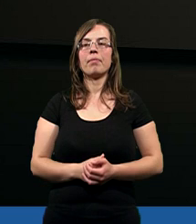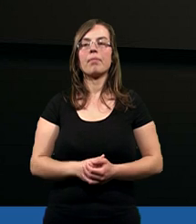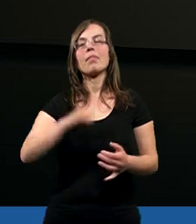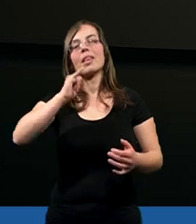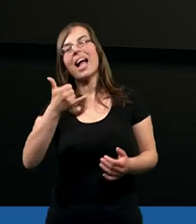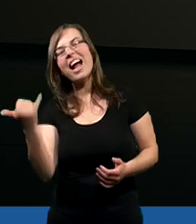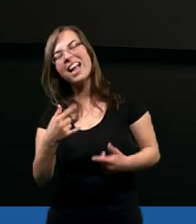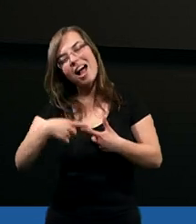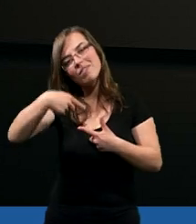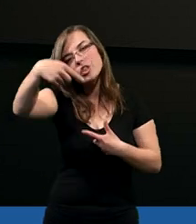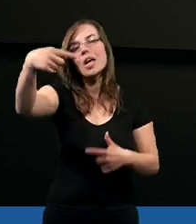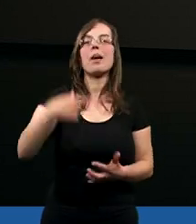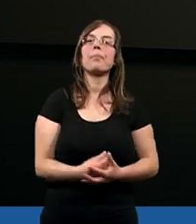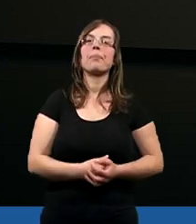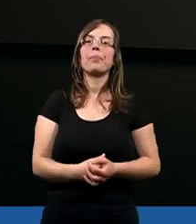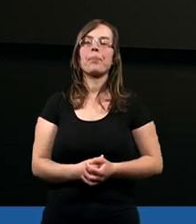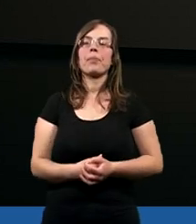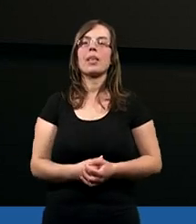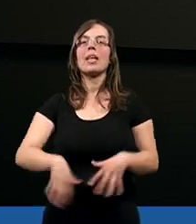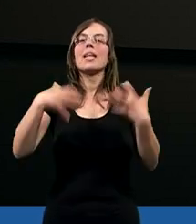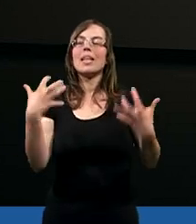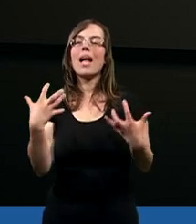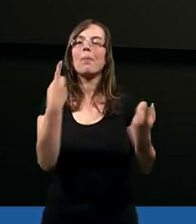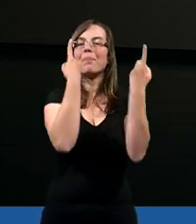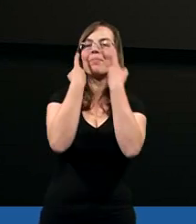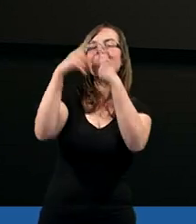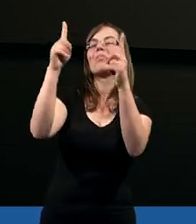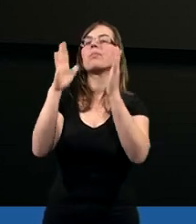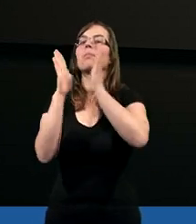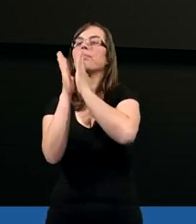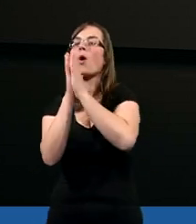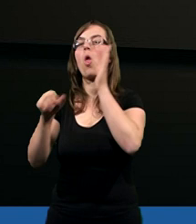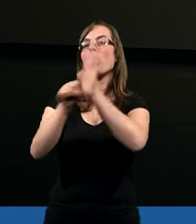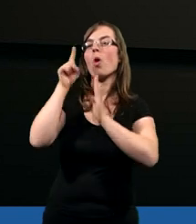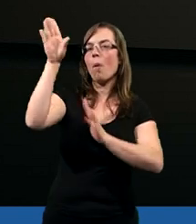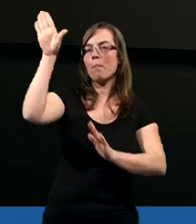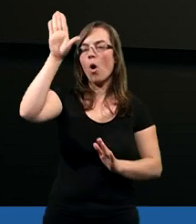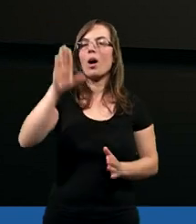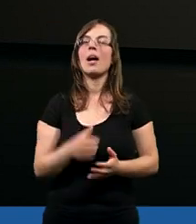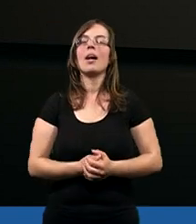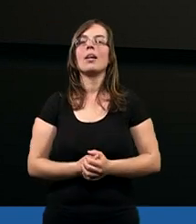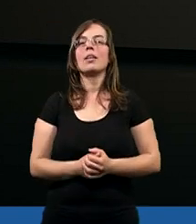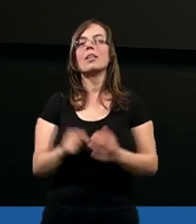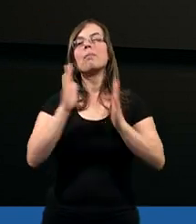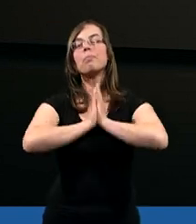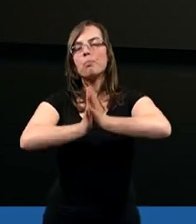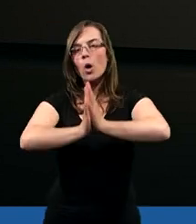Jak zawsze chcemy zwrócić się w modlitwie z prośbą o